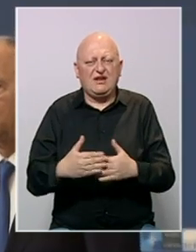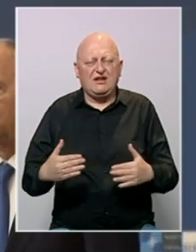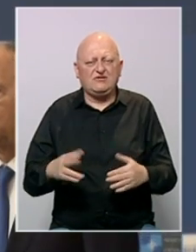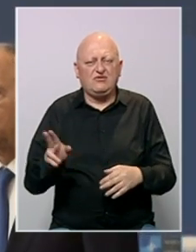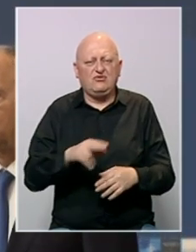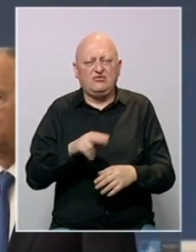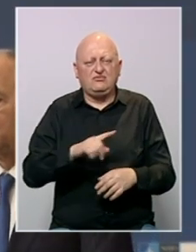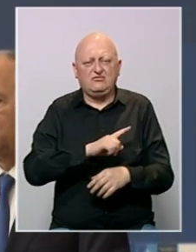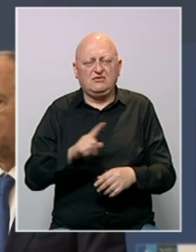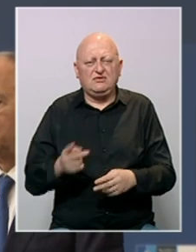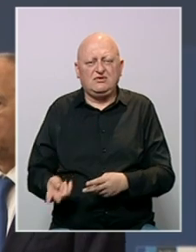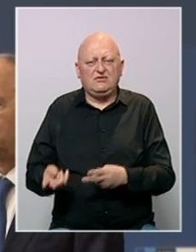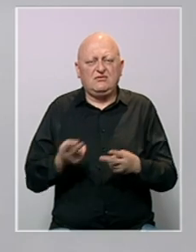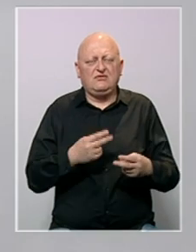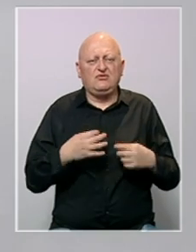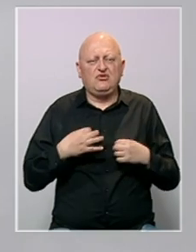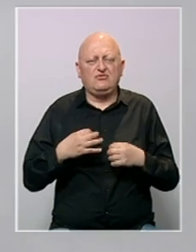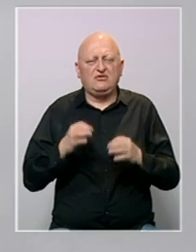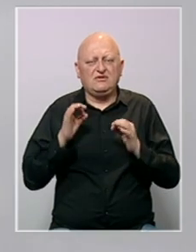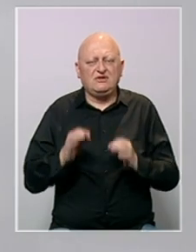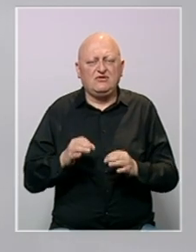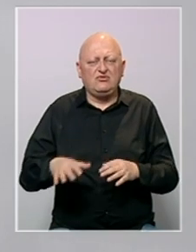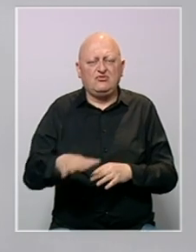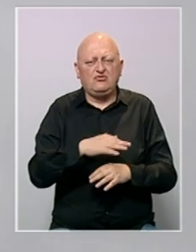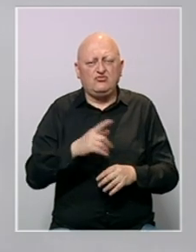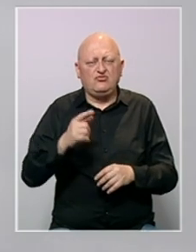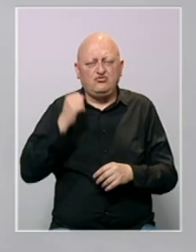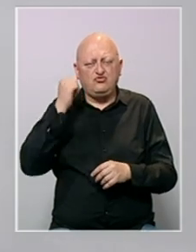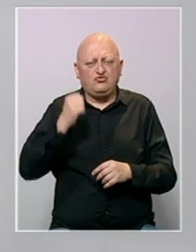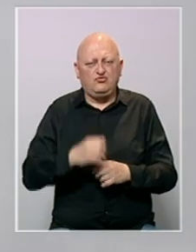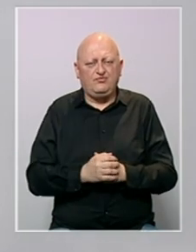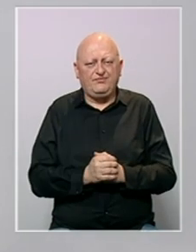i ukinu zabrene izvoza određene robe iz sigurnosnog sektora u Tursku.